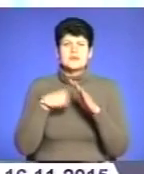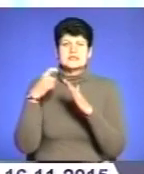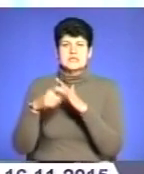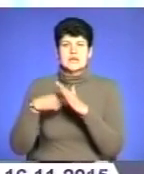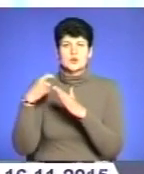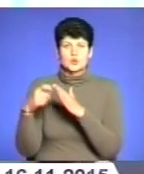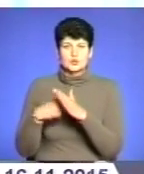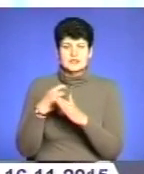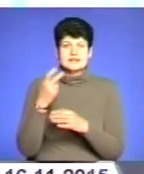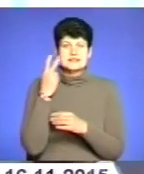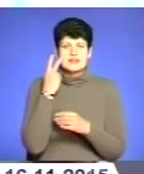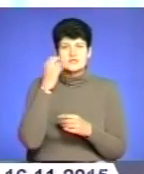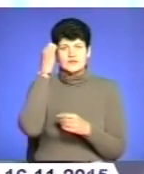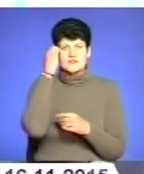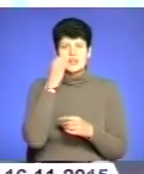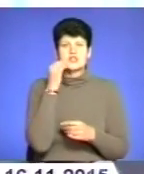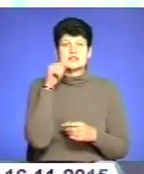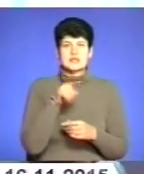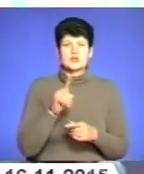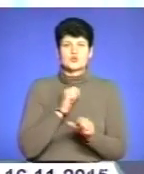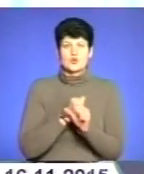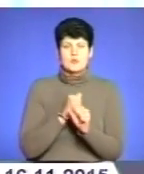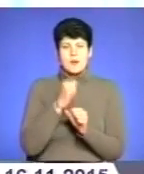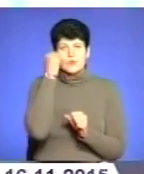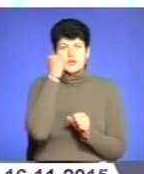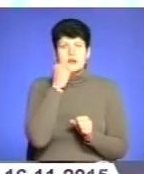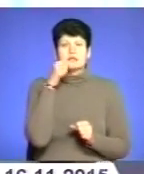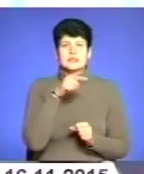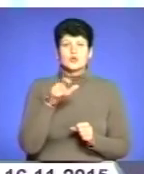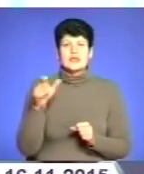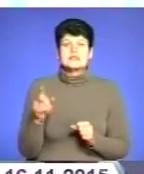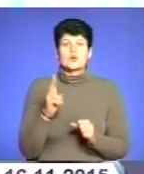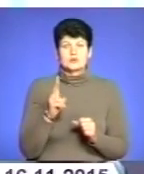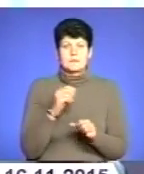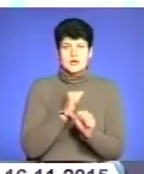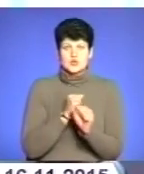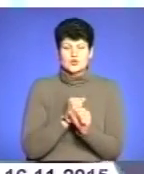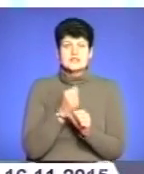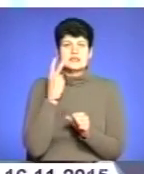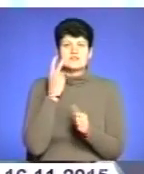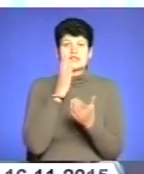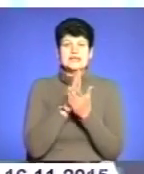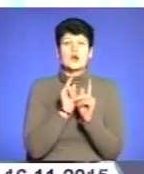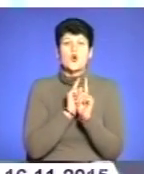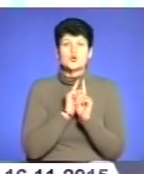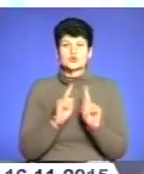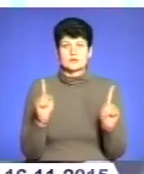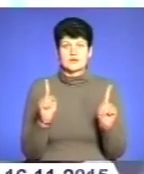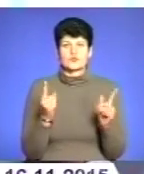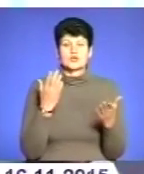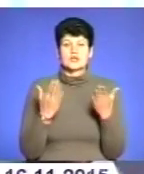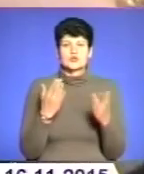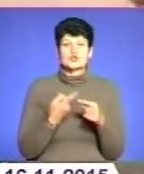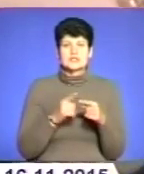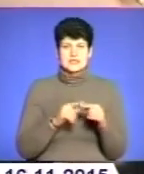І вони завжди вдячні за те, що ми робимо. А подяка тих людей, для кого ти працюєш, завжди є особливою, особливо, якщо це подяка